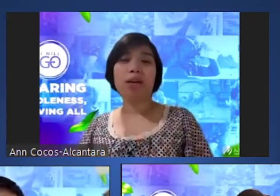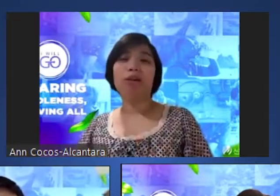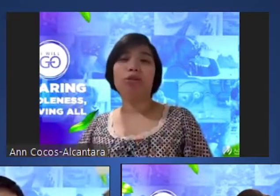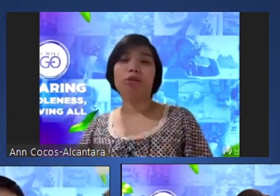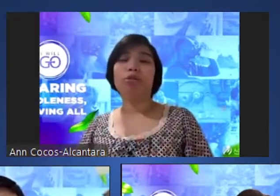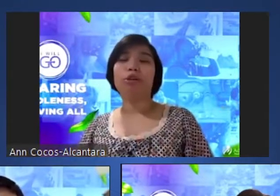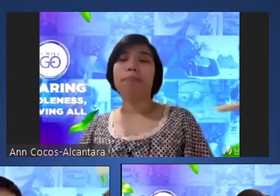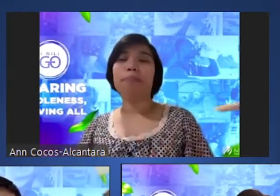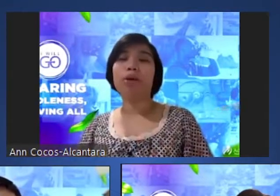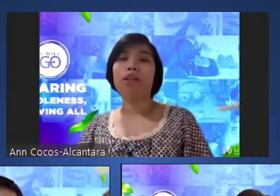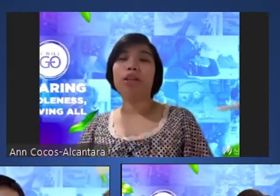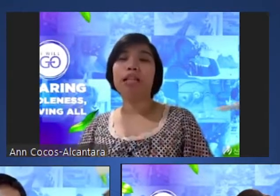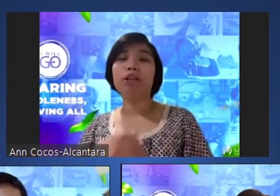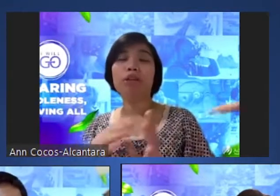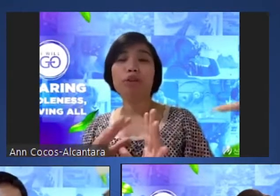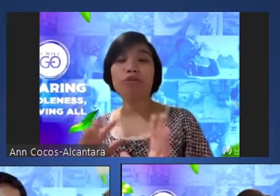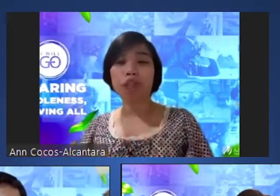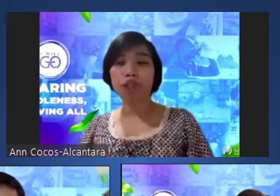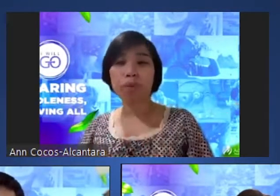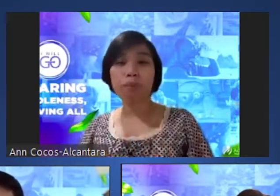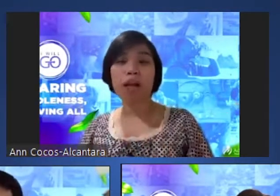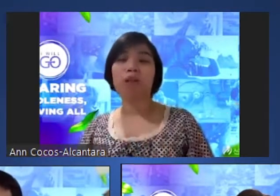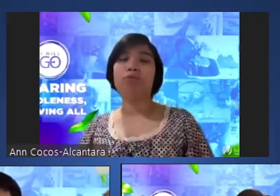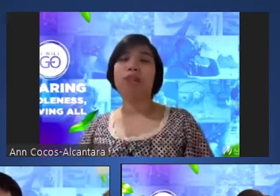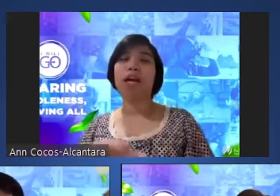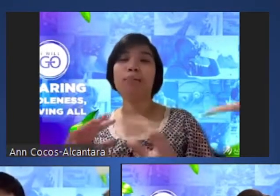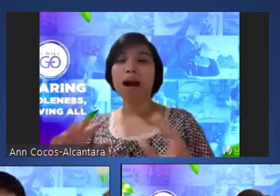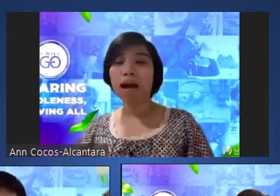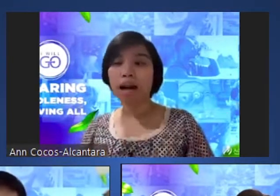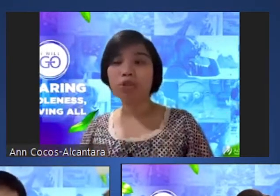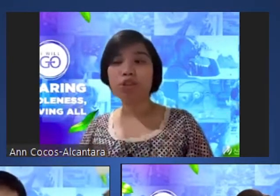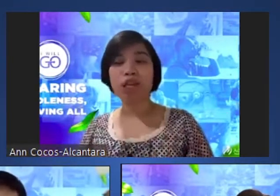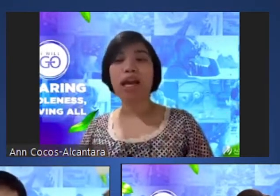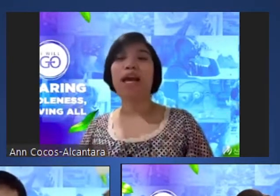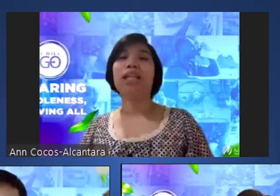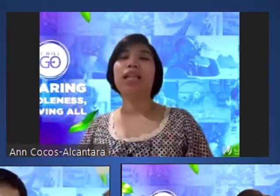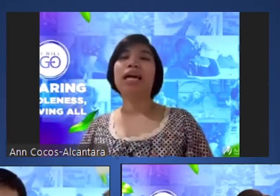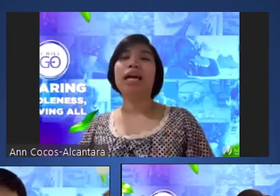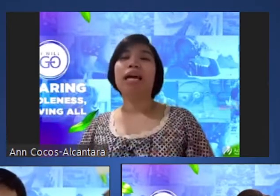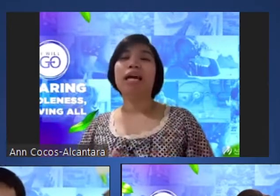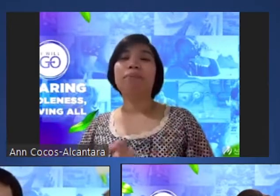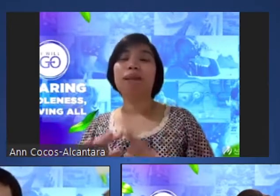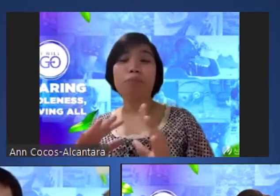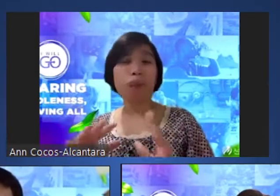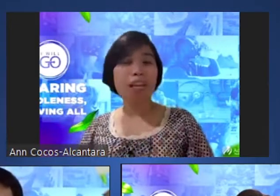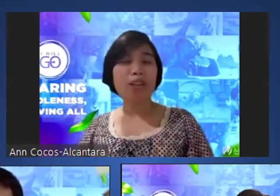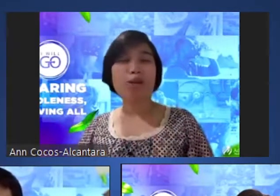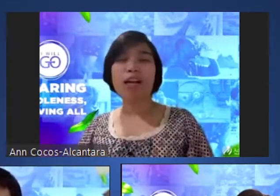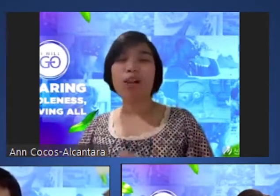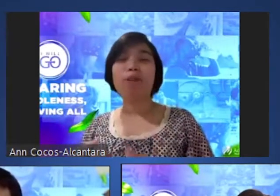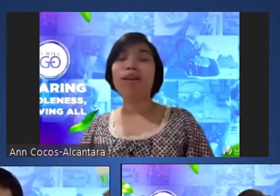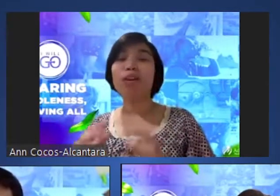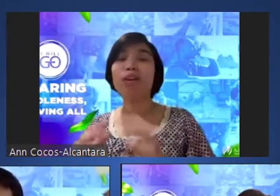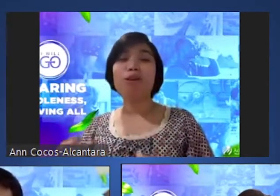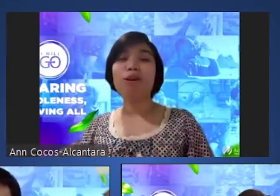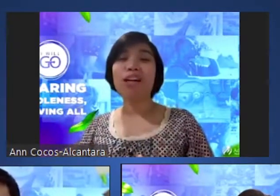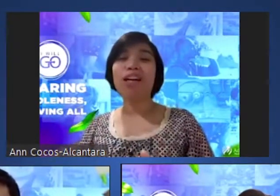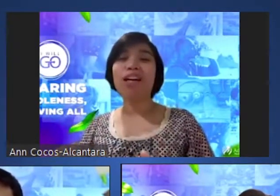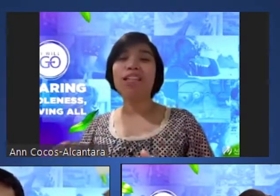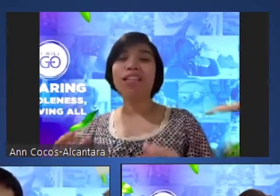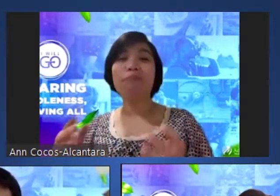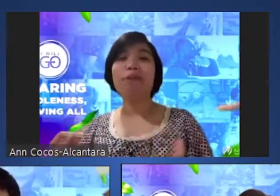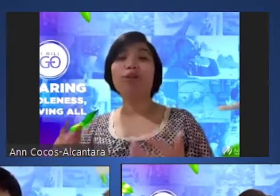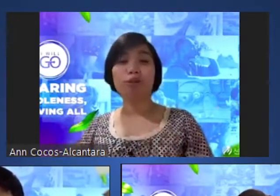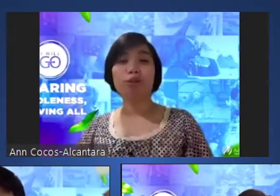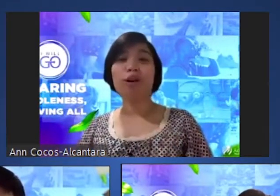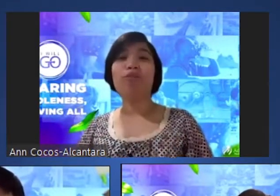kayo sa ibang doktor pero now that you've done your part you've take a background check and pinag-pray nyo na Lord bigyan nyo ako ng